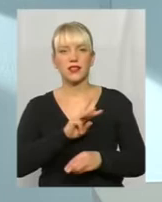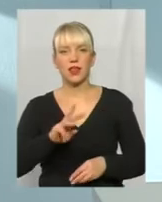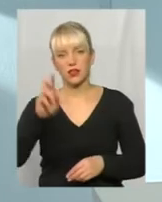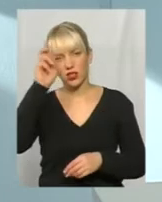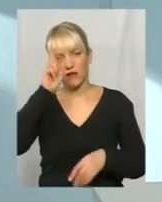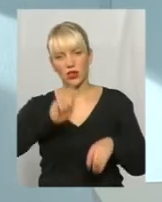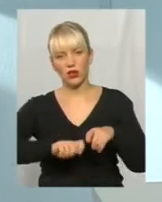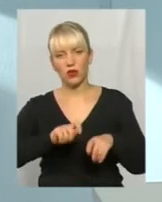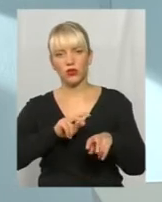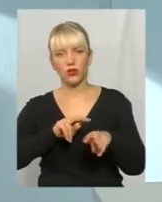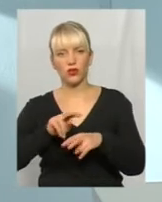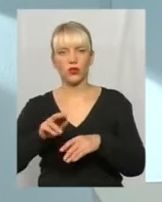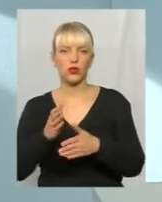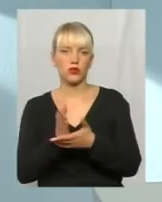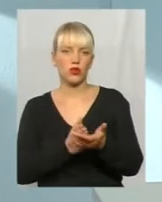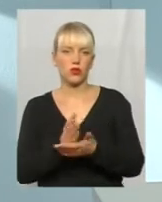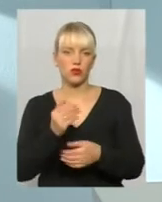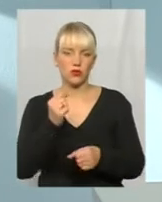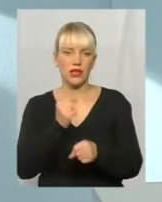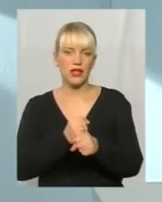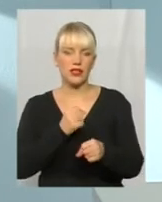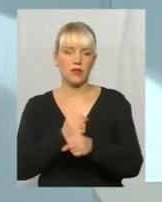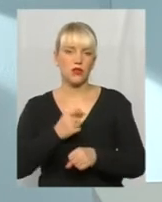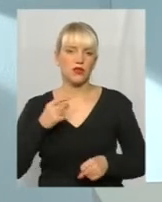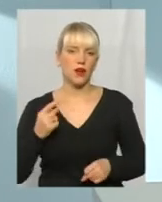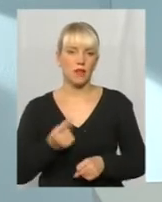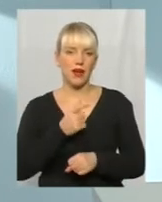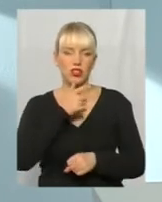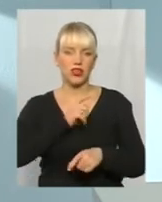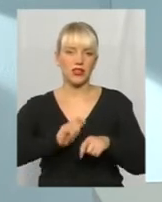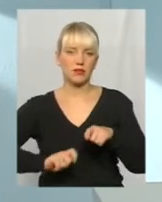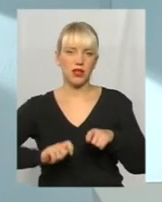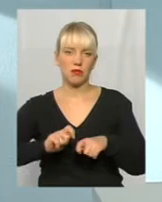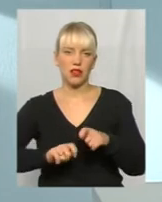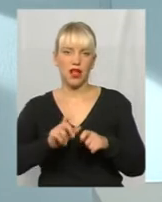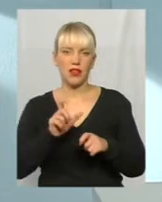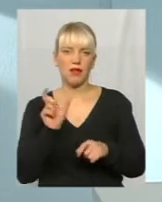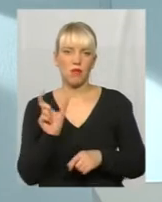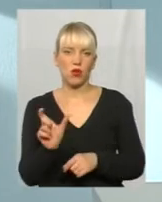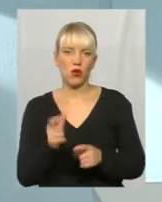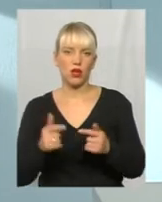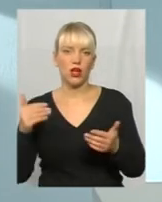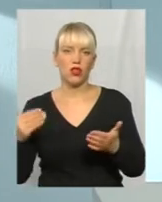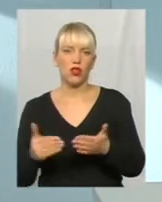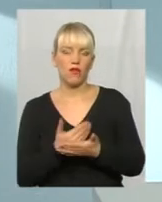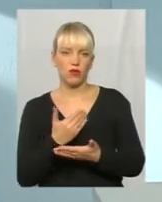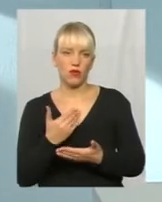регуляторної служби запрацював перший експериментальний блок нової